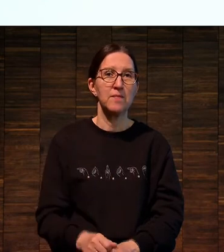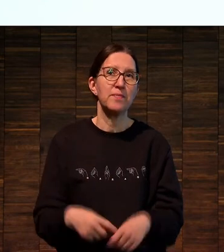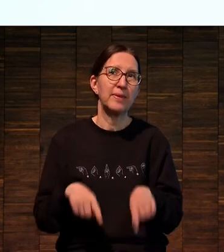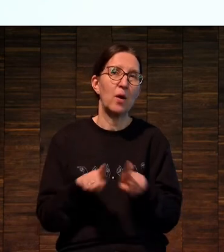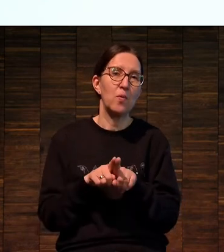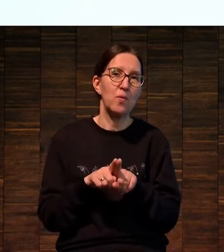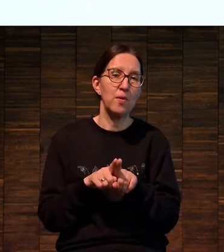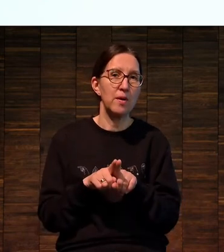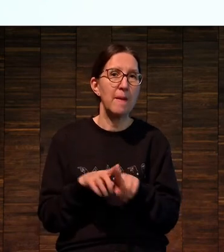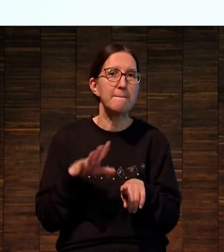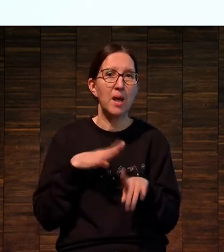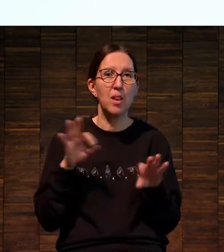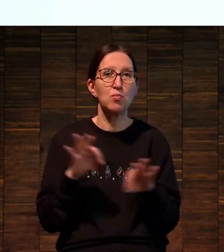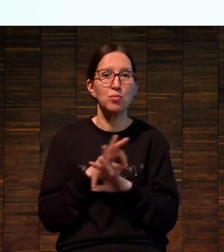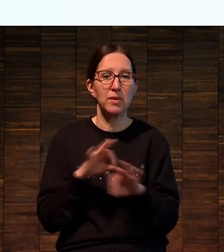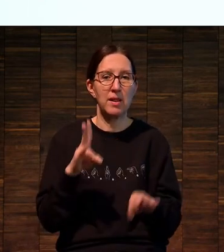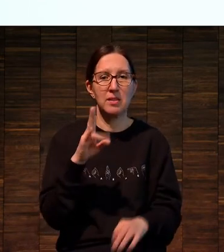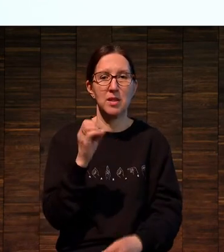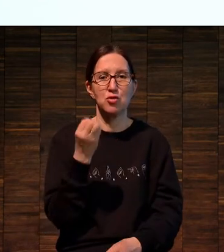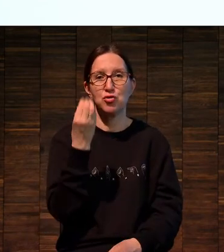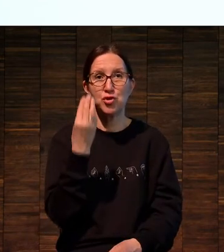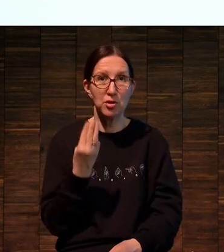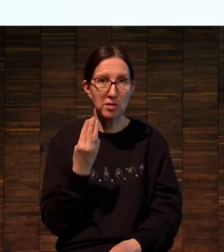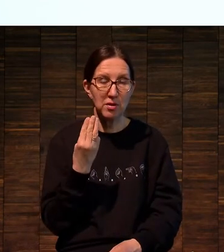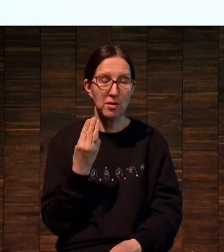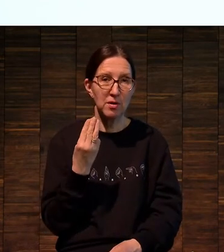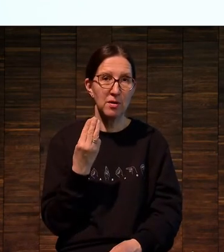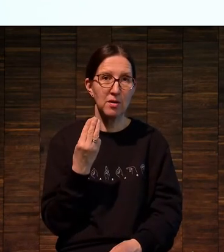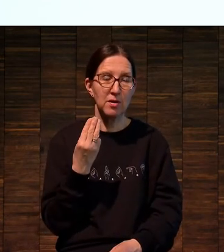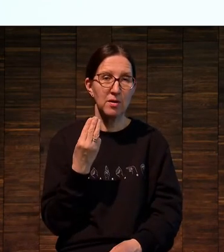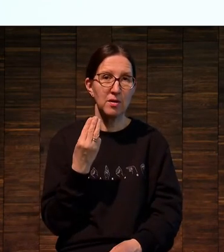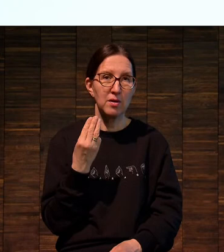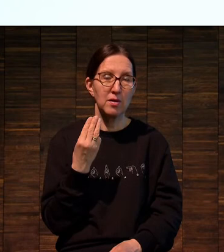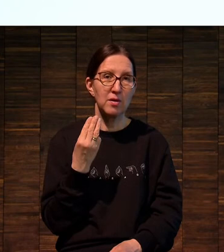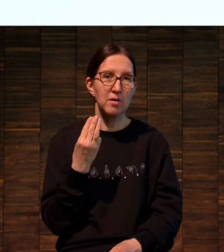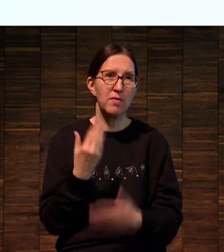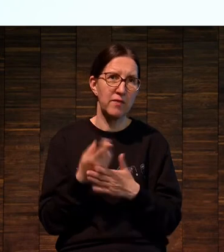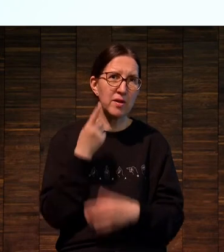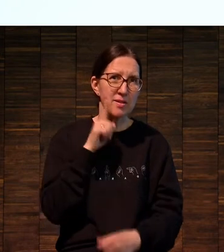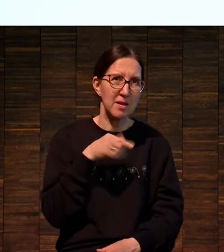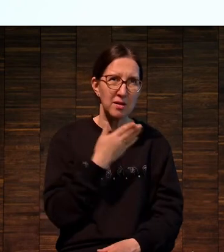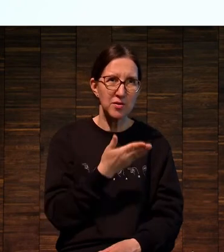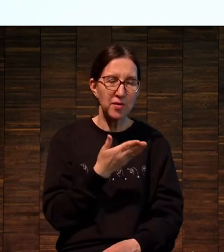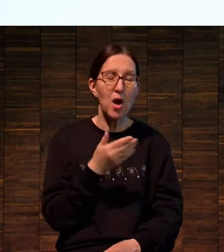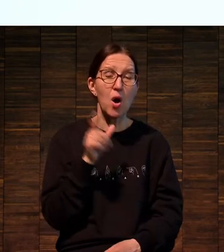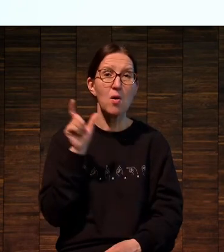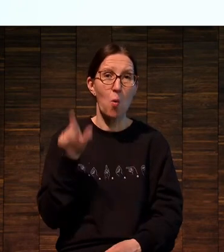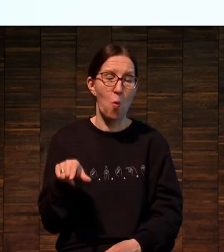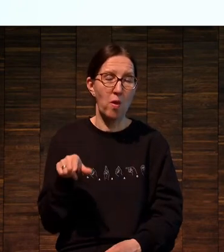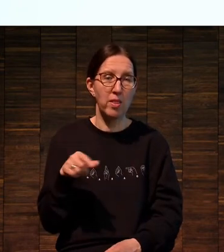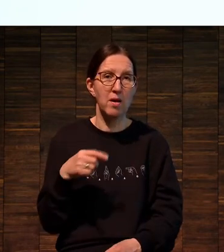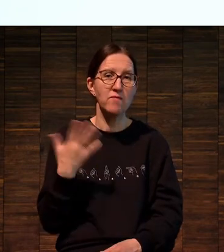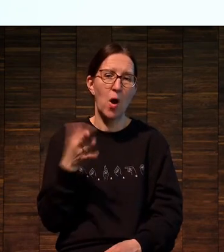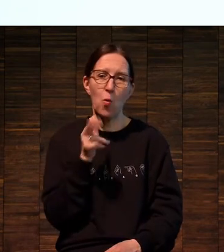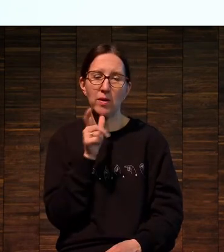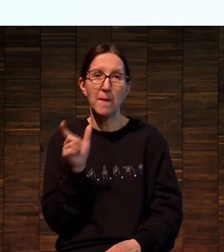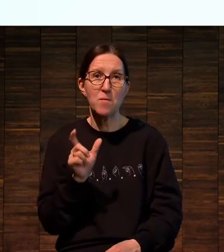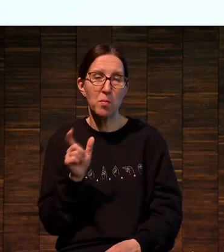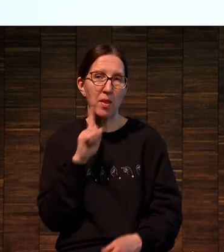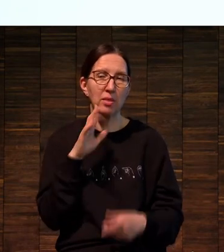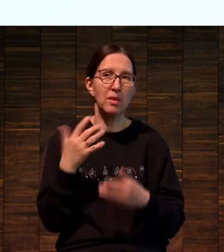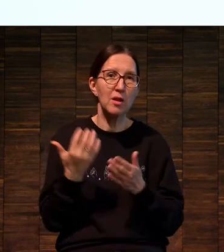Такой был музыкант Нэш. Кроспи, Стилл, Нэш и Янг, знаете, да? Он в какой-то момент